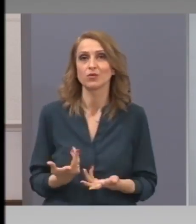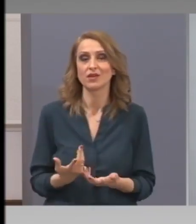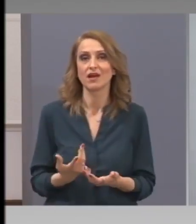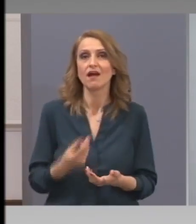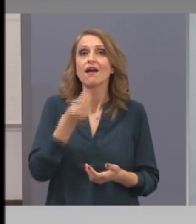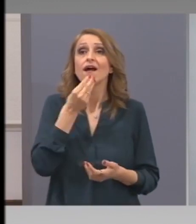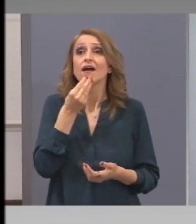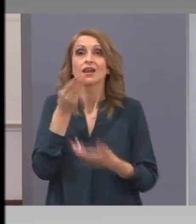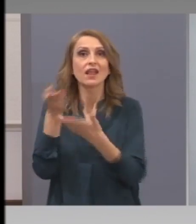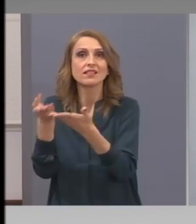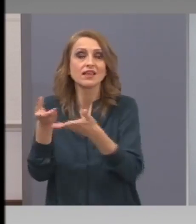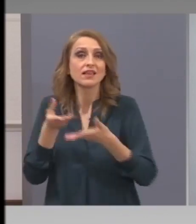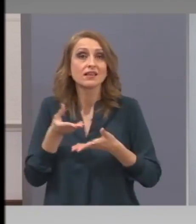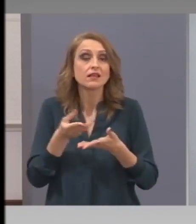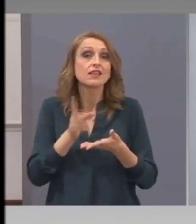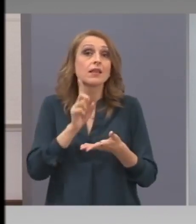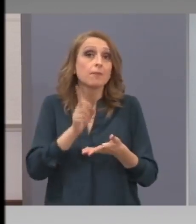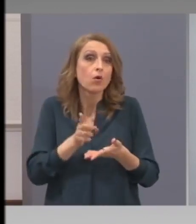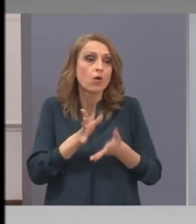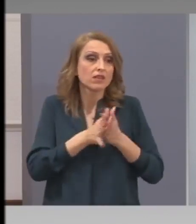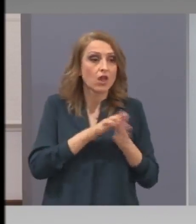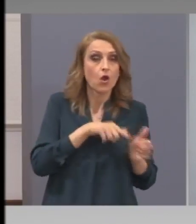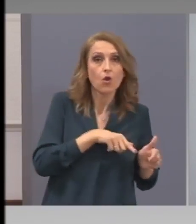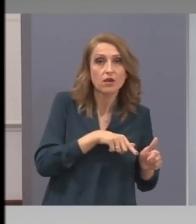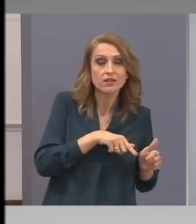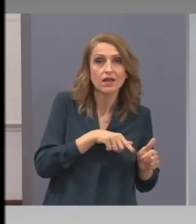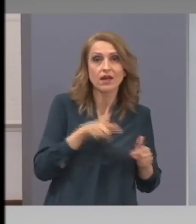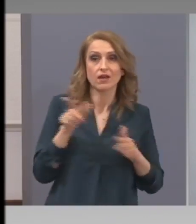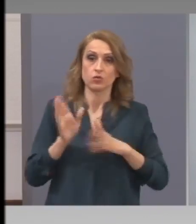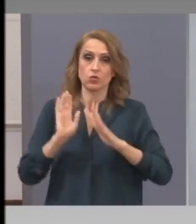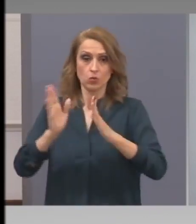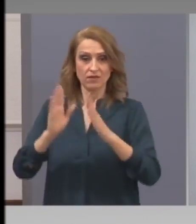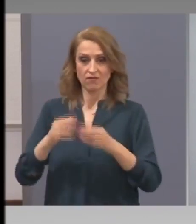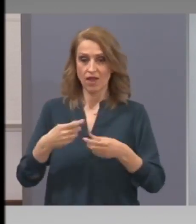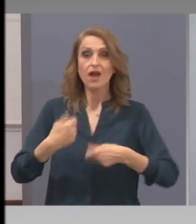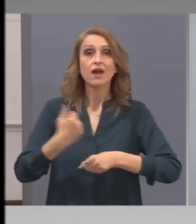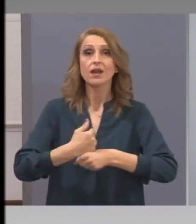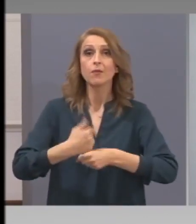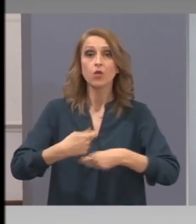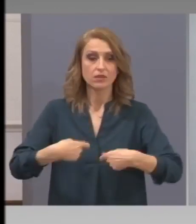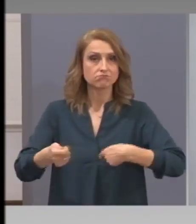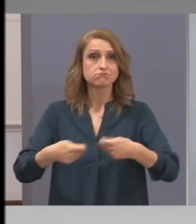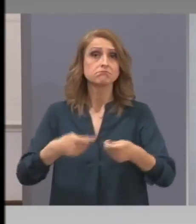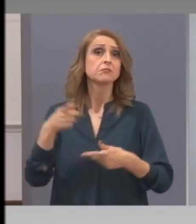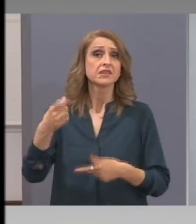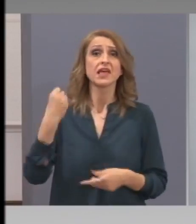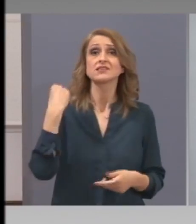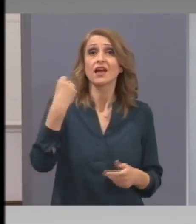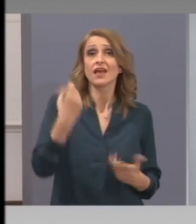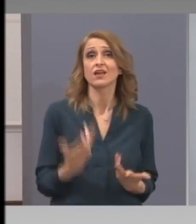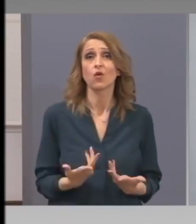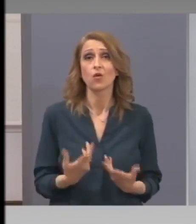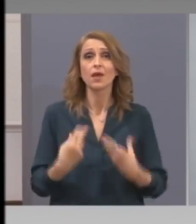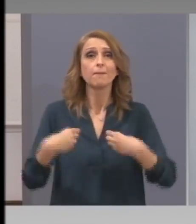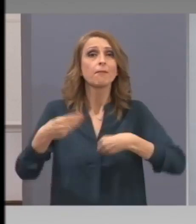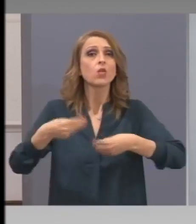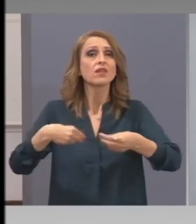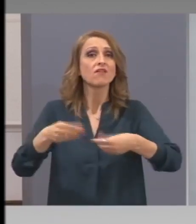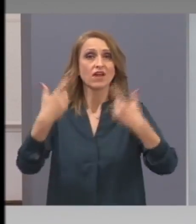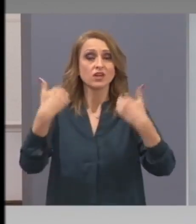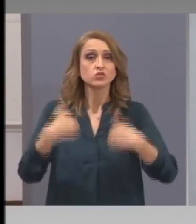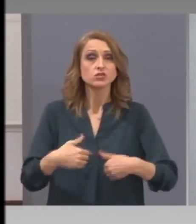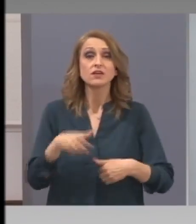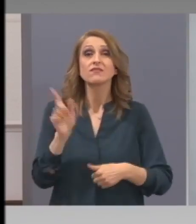магазин, за да могат и хората да отидат те, които обслужват хранителния магазин. И те са герои. Всеки,